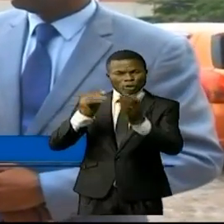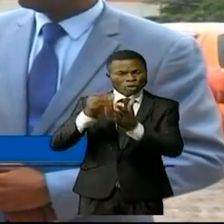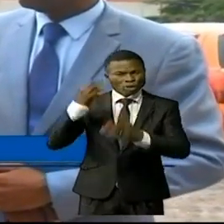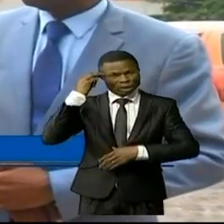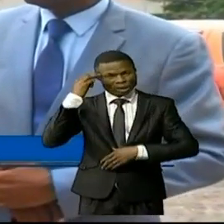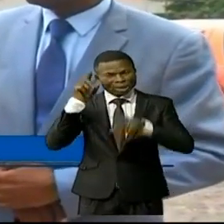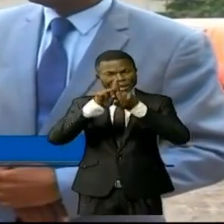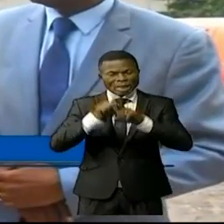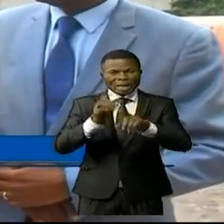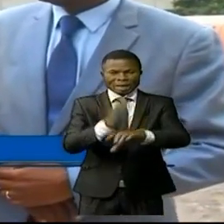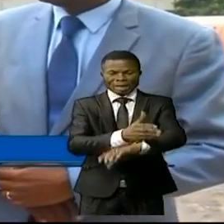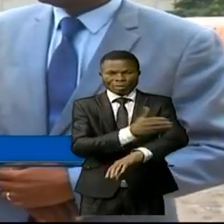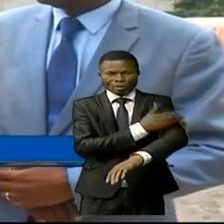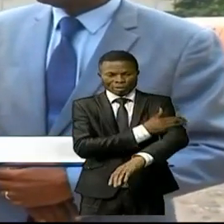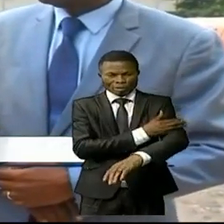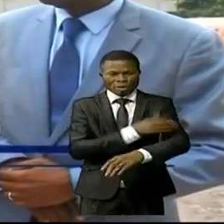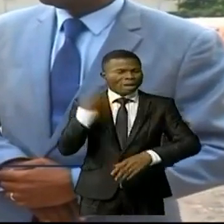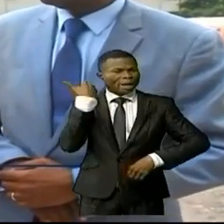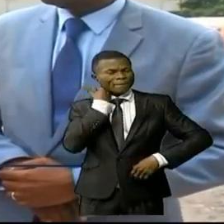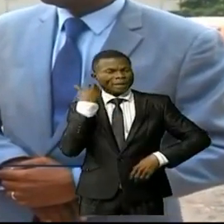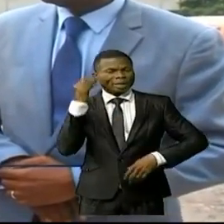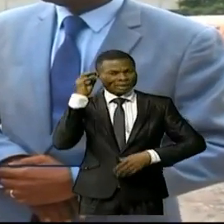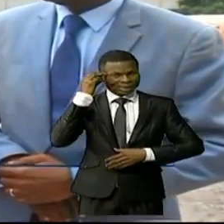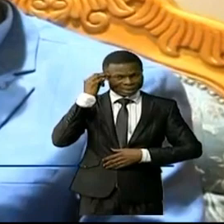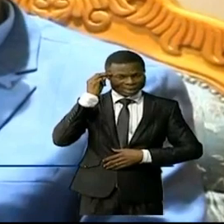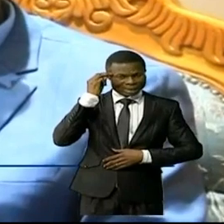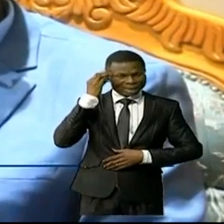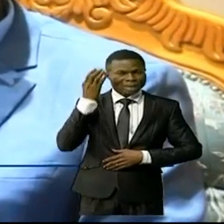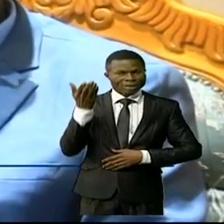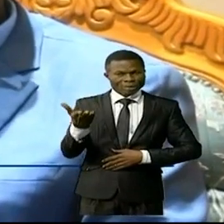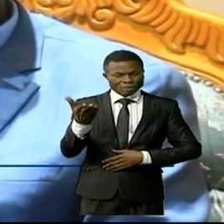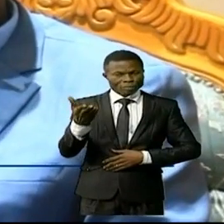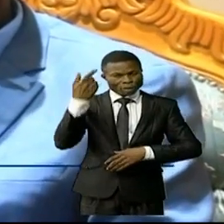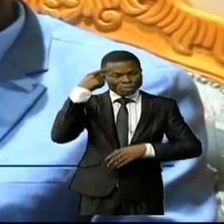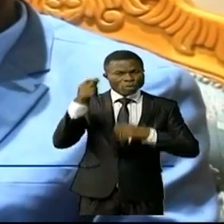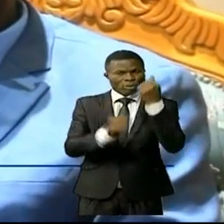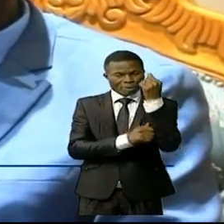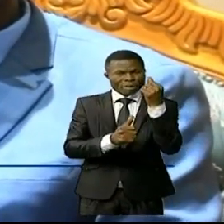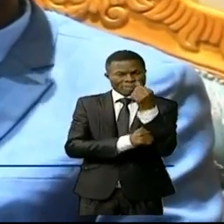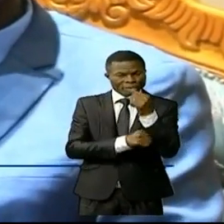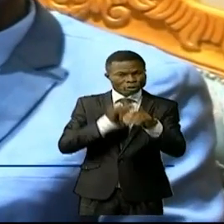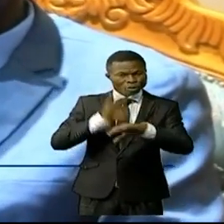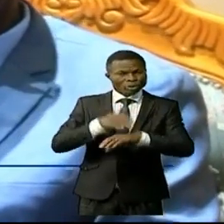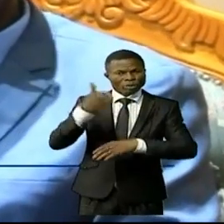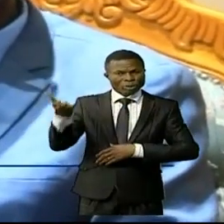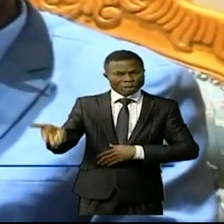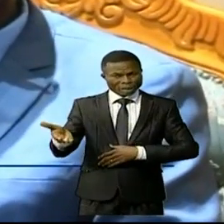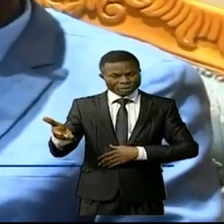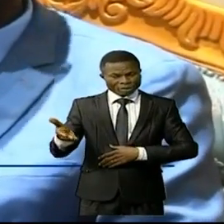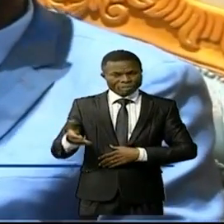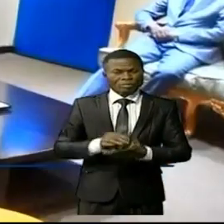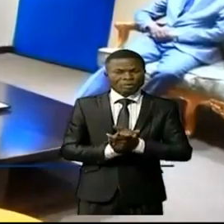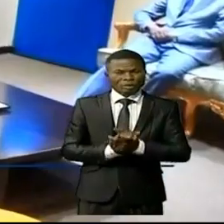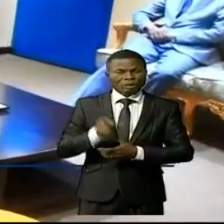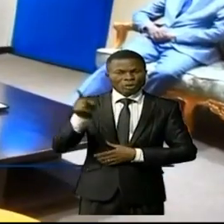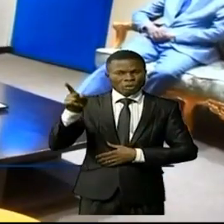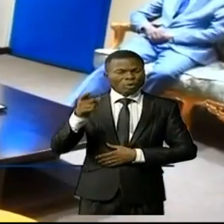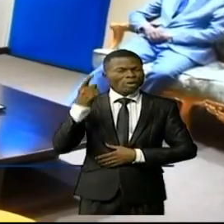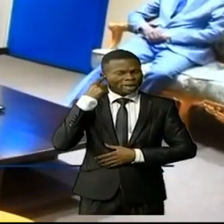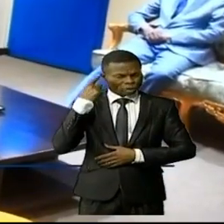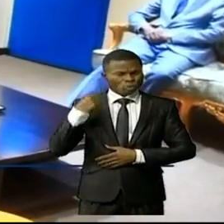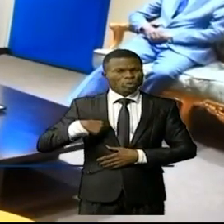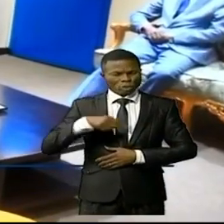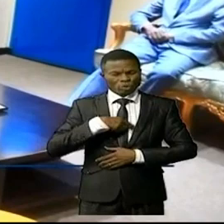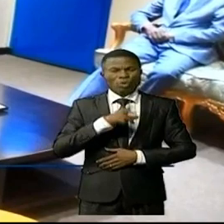de l'évolution du VH sida chez les personnes qui en sont atteintes. M. Robert Bunga a eu une oreille très,